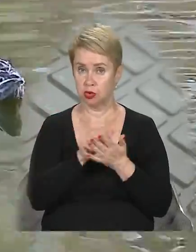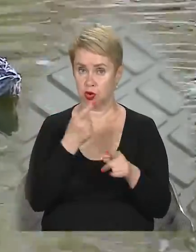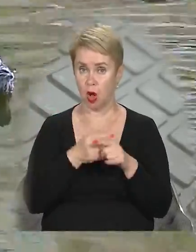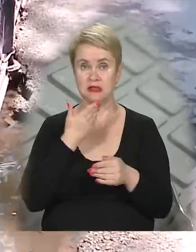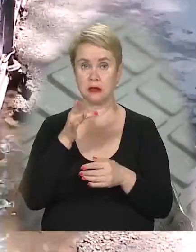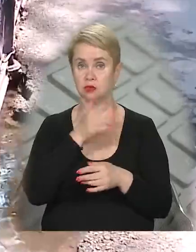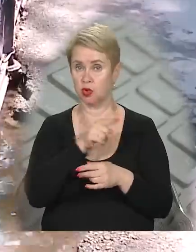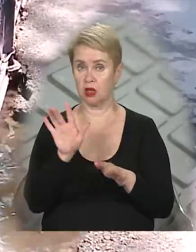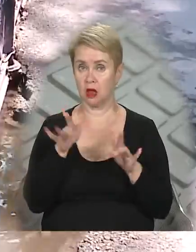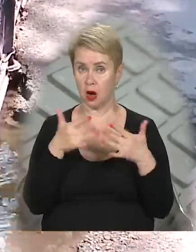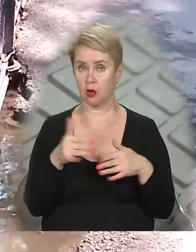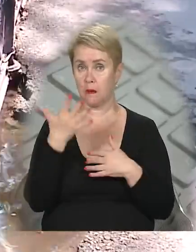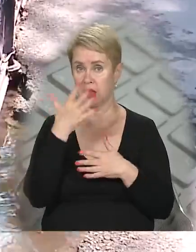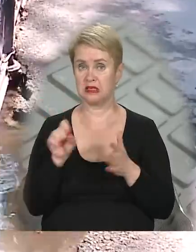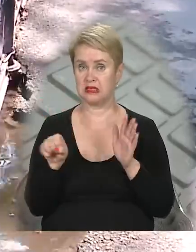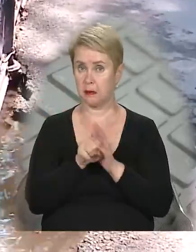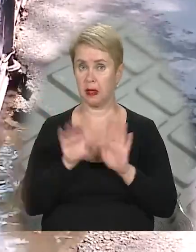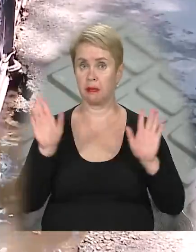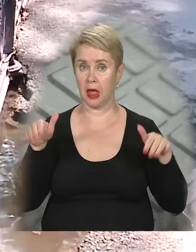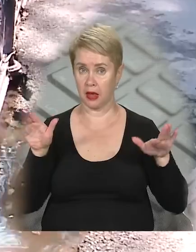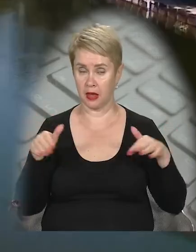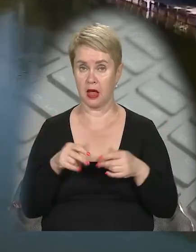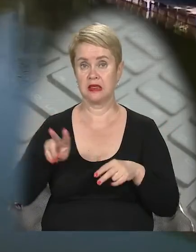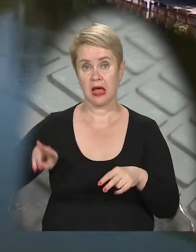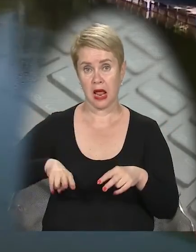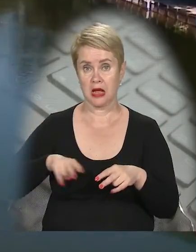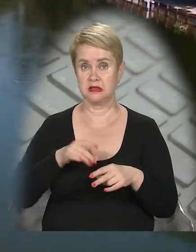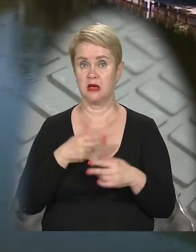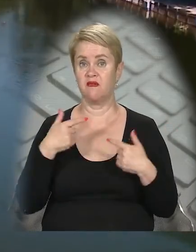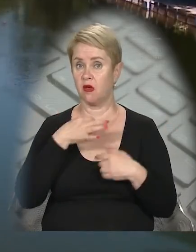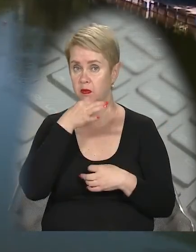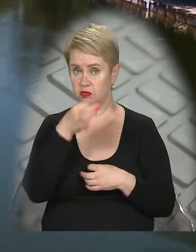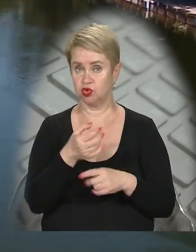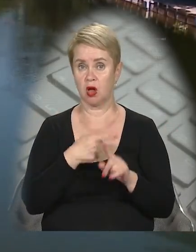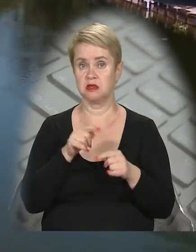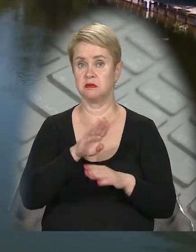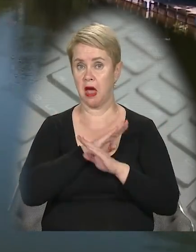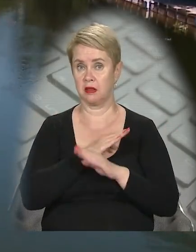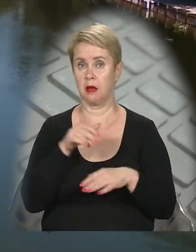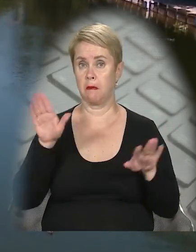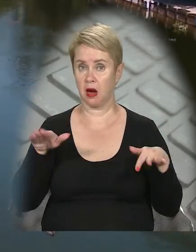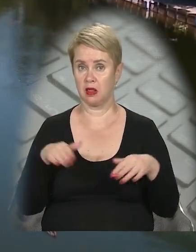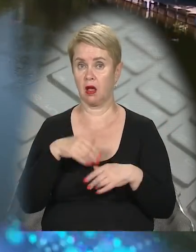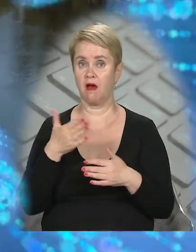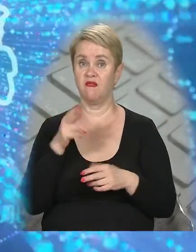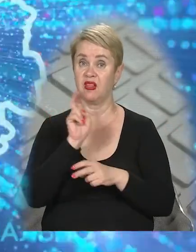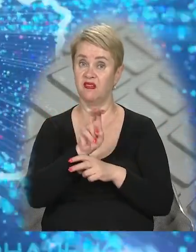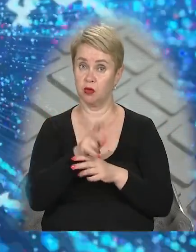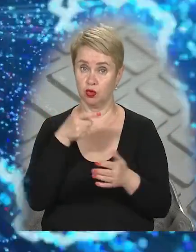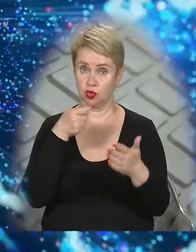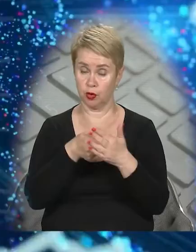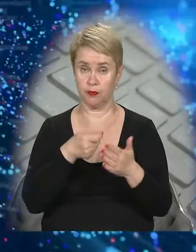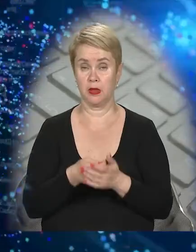Останнім часом нарахували вже п'ятьох загиблих птахів. Дирекція зони відпочинку звинувачує у смерті парнатих відвідувачів.